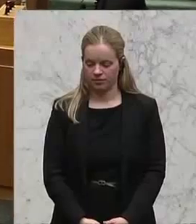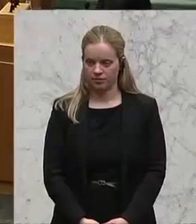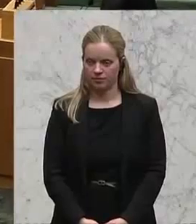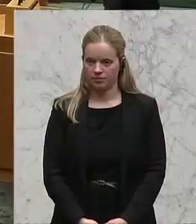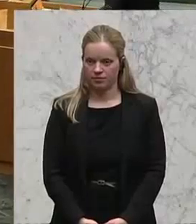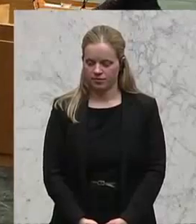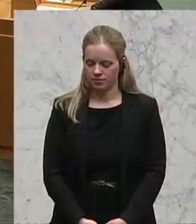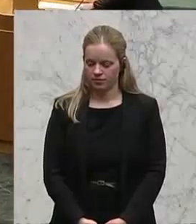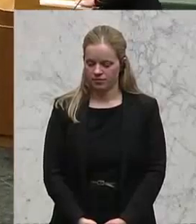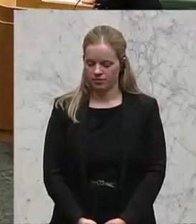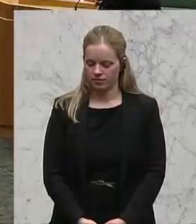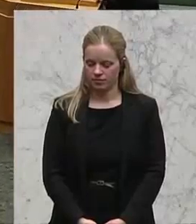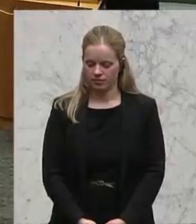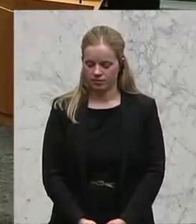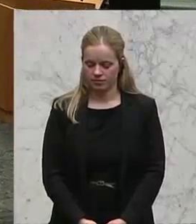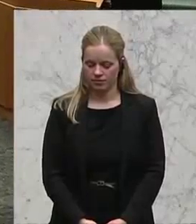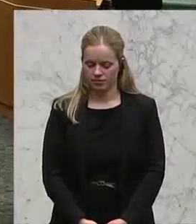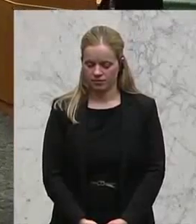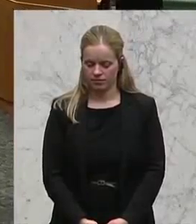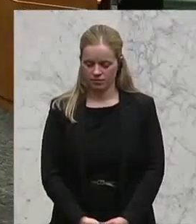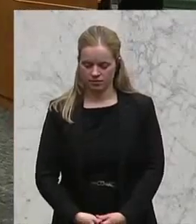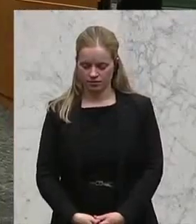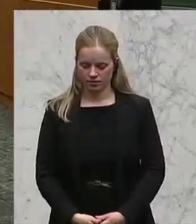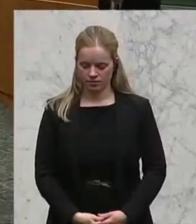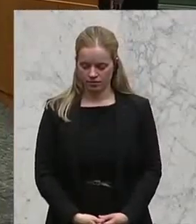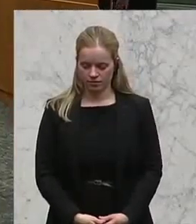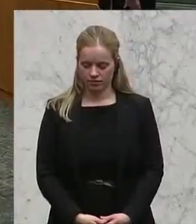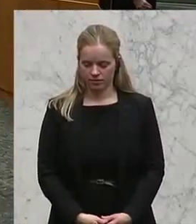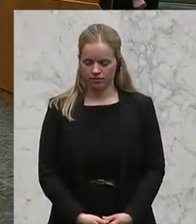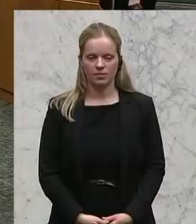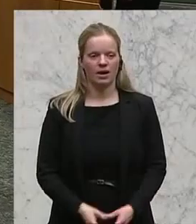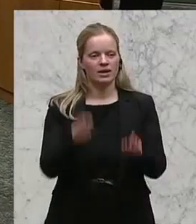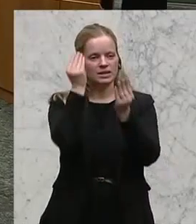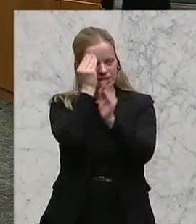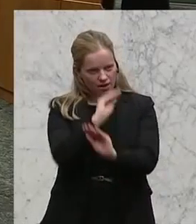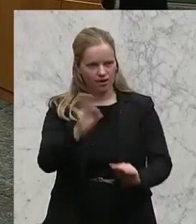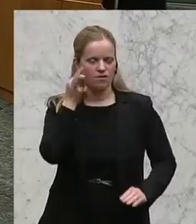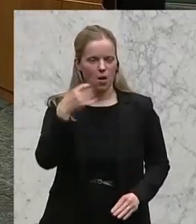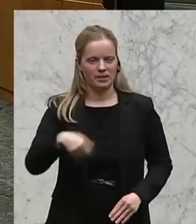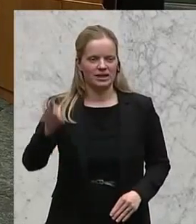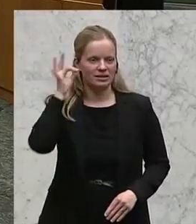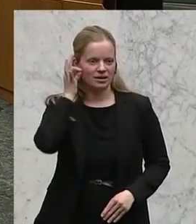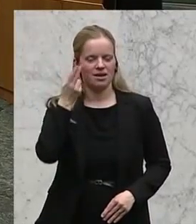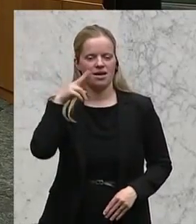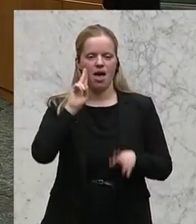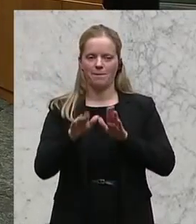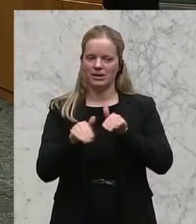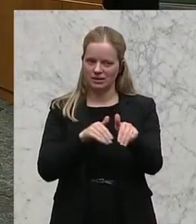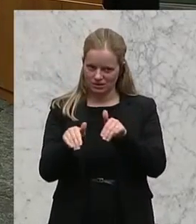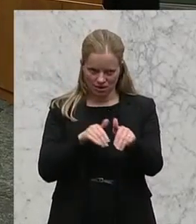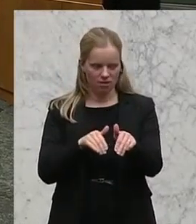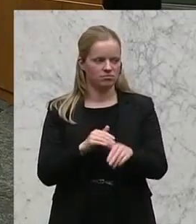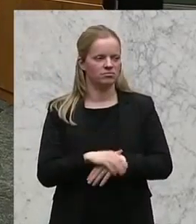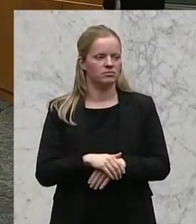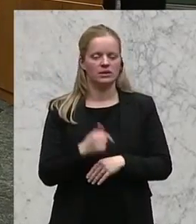Eva Mückstein, Gesundheitssprecherin der Grünen, ist nun am Wort. Sehr geehrte Frau Präsidentin, sehr geehrter Herr Minister, ich möchte auch